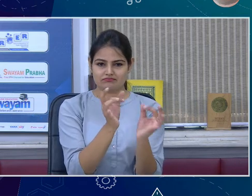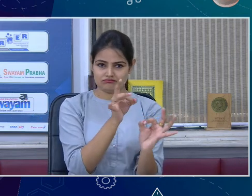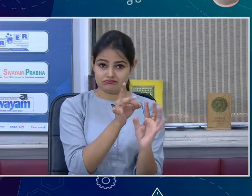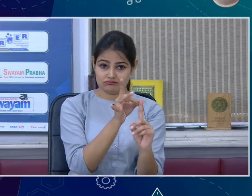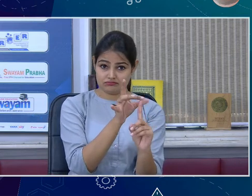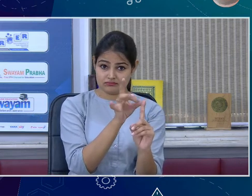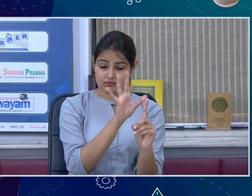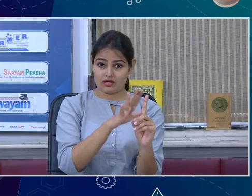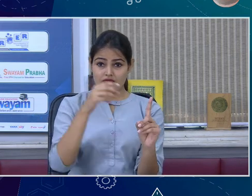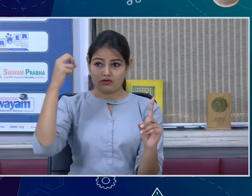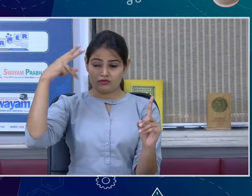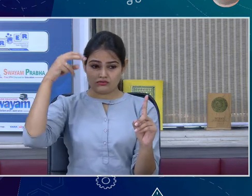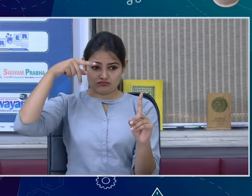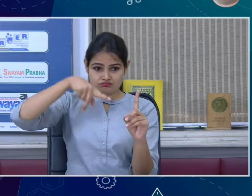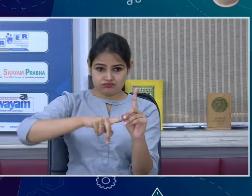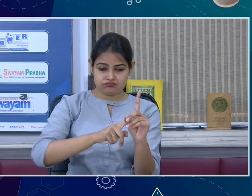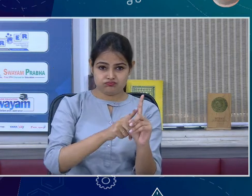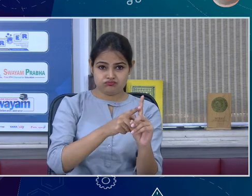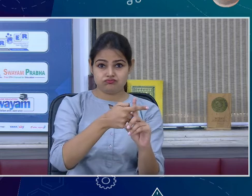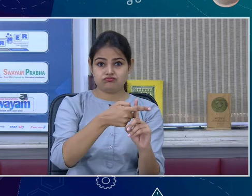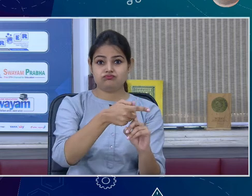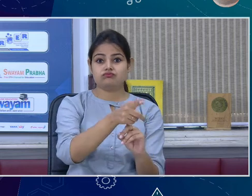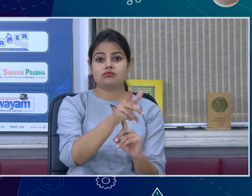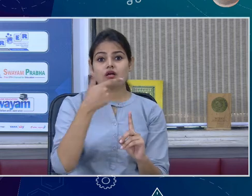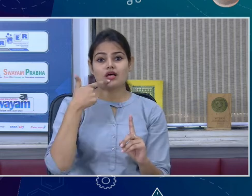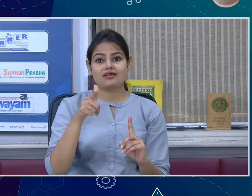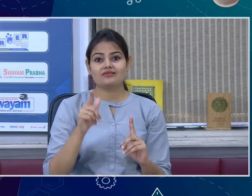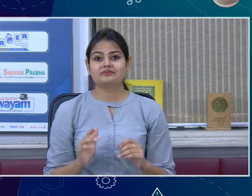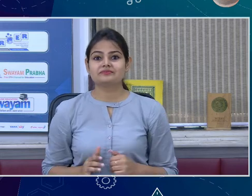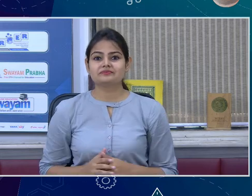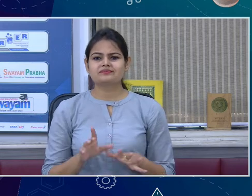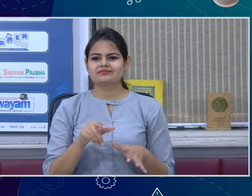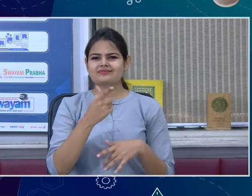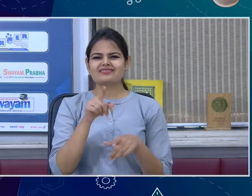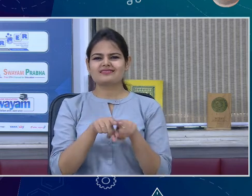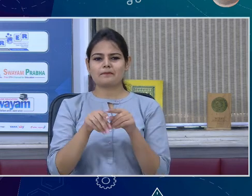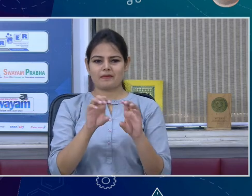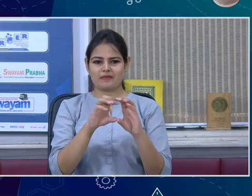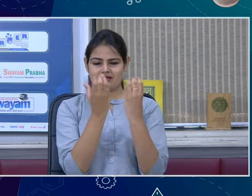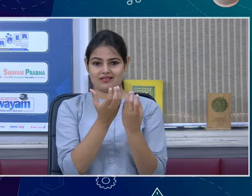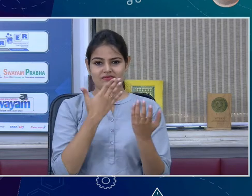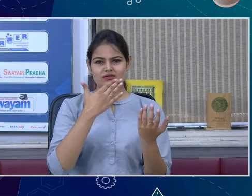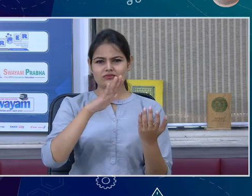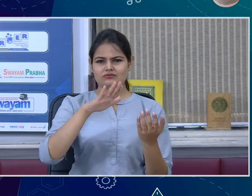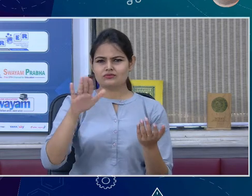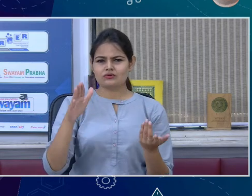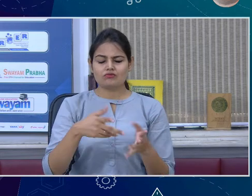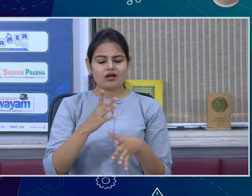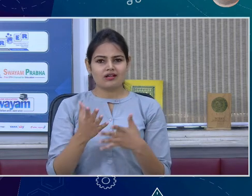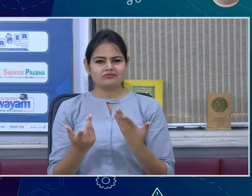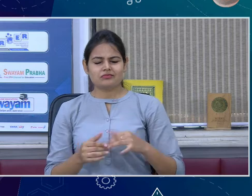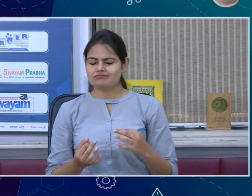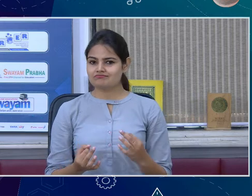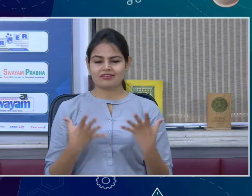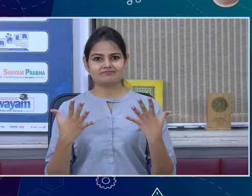There are also loosely bound electrons. It is like that in classroom, there are who are very active. The teacher told me that the notebook is in class, and